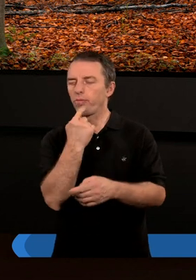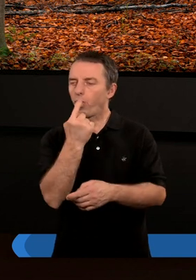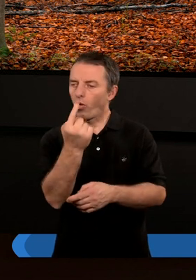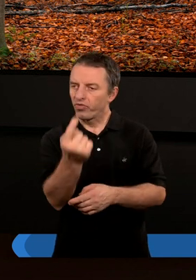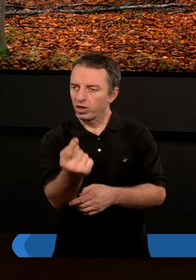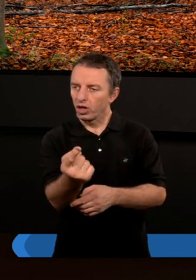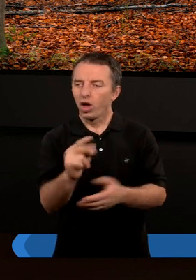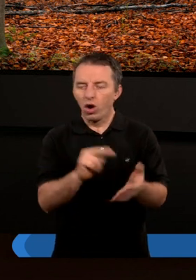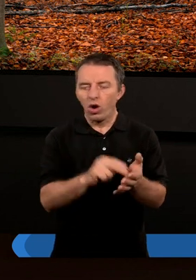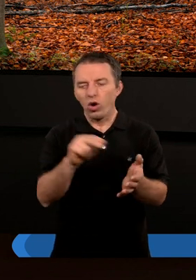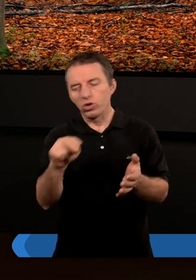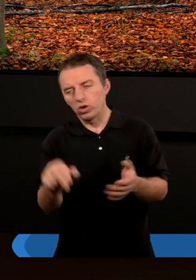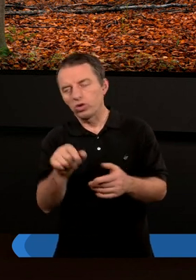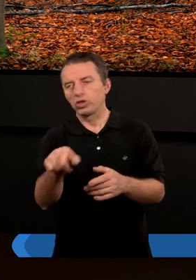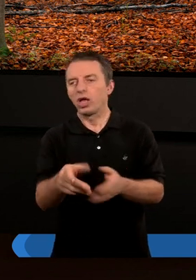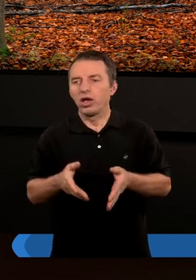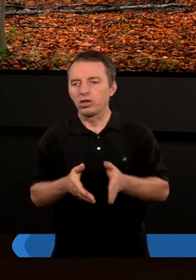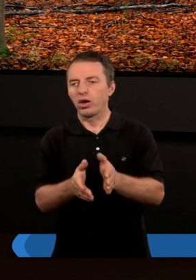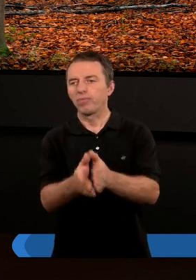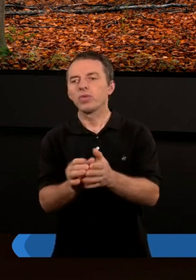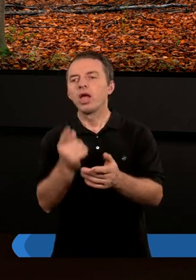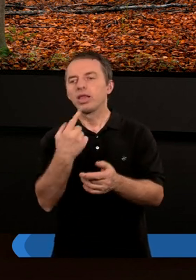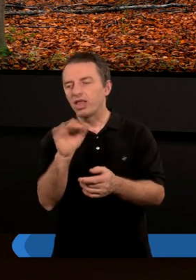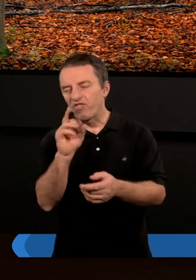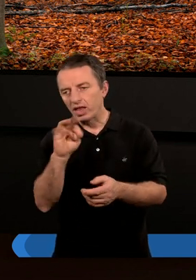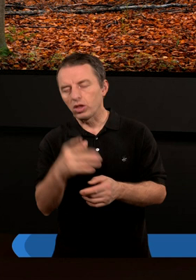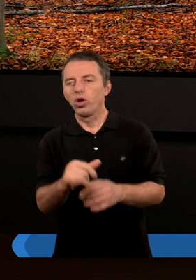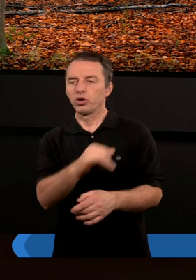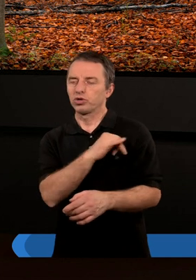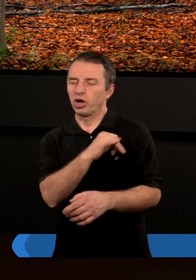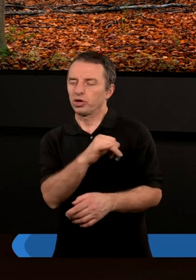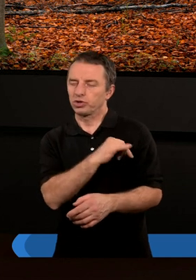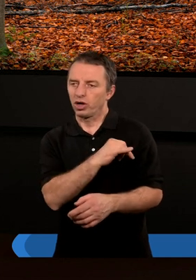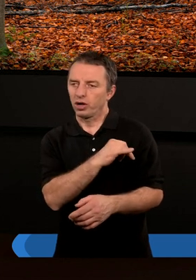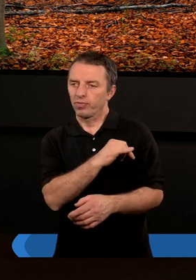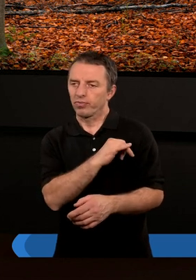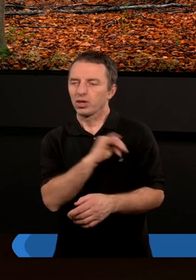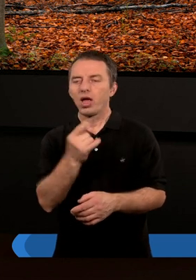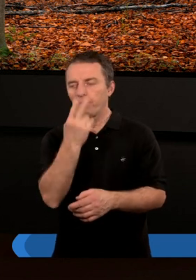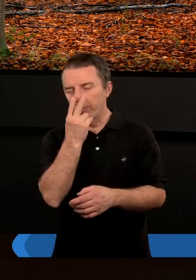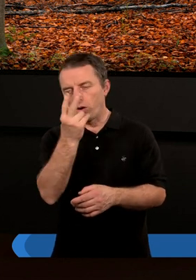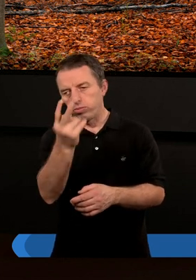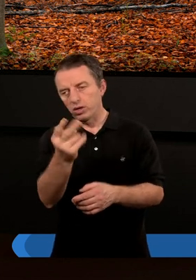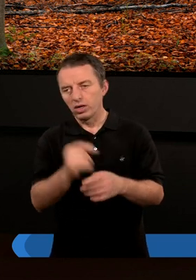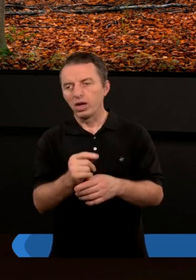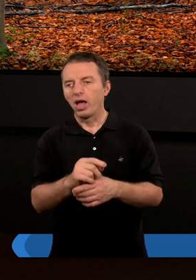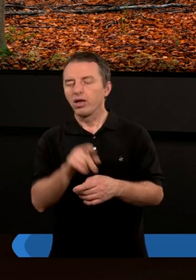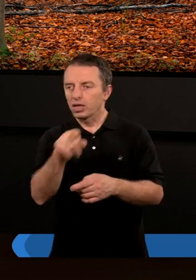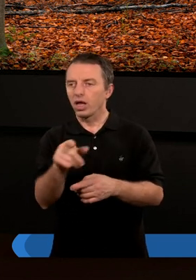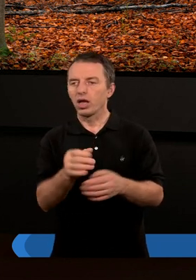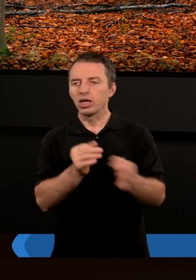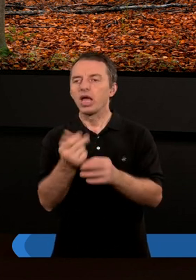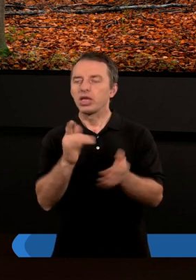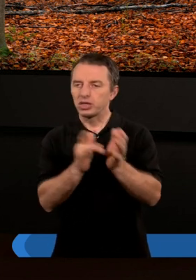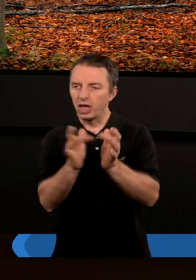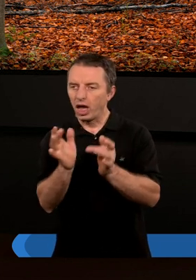powiedział, to odchodzi od tej drogi i de facto grzeszy. I jak popatrzymy właśnie na Nowy